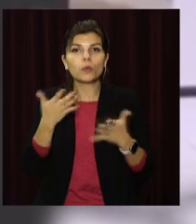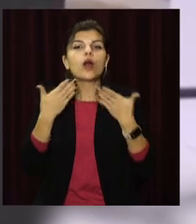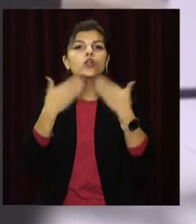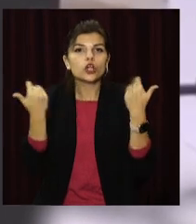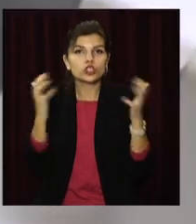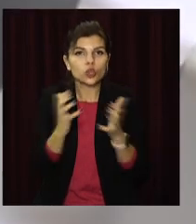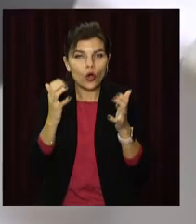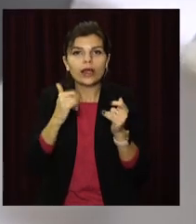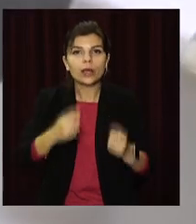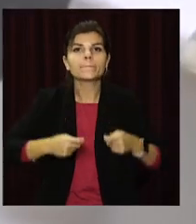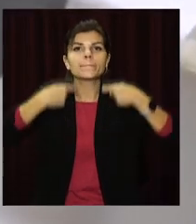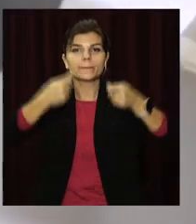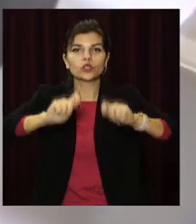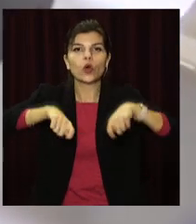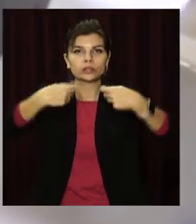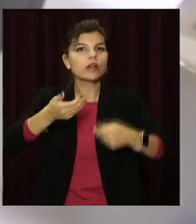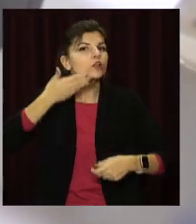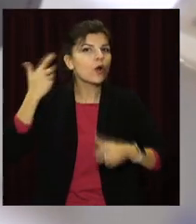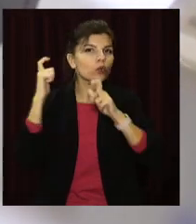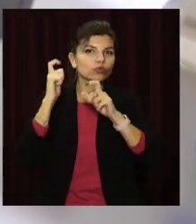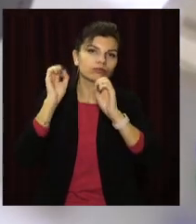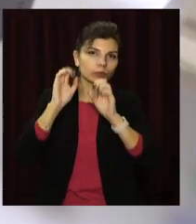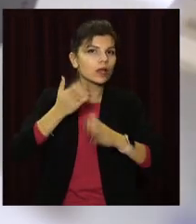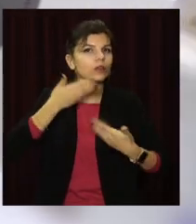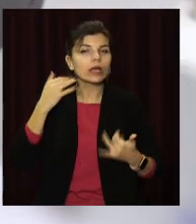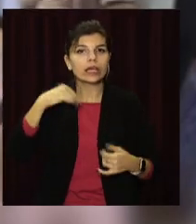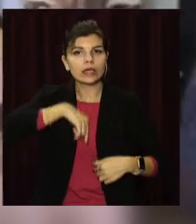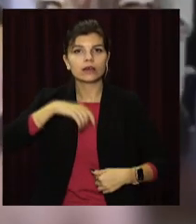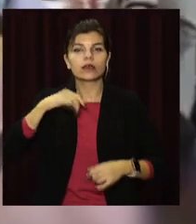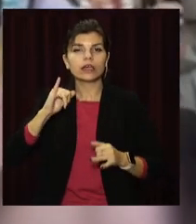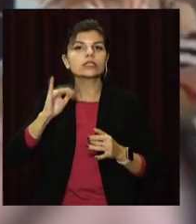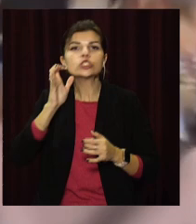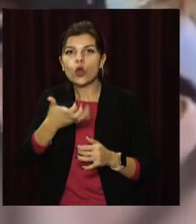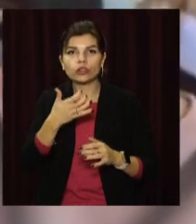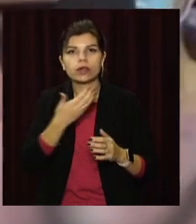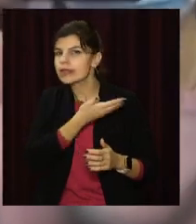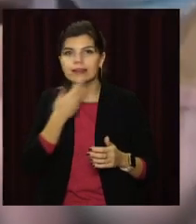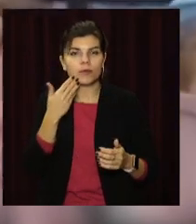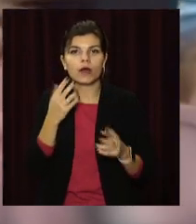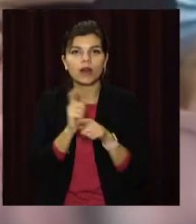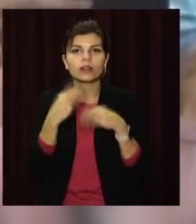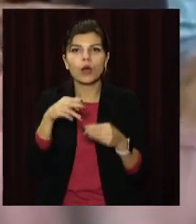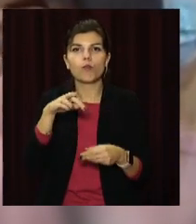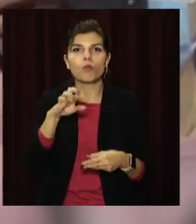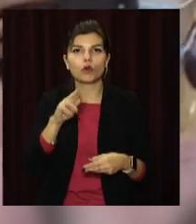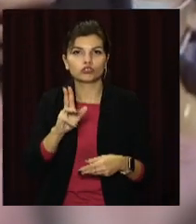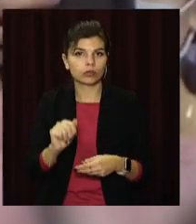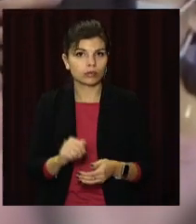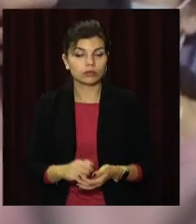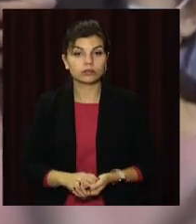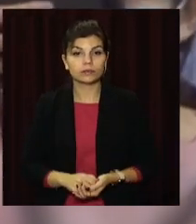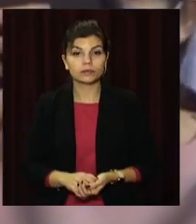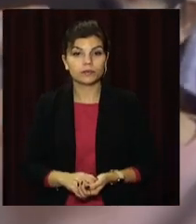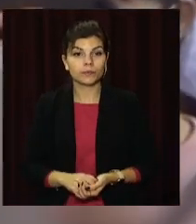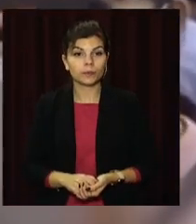болонки. Кажуть, його також буде легше зберігати та доставляти. Крім того, він викликає імуні реакції без серйозних